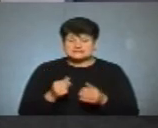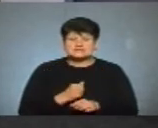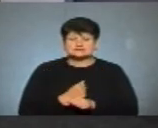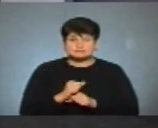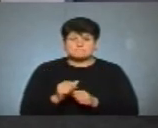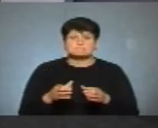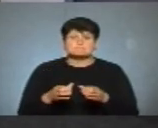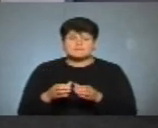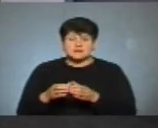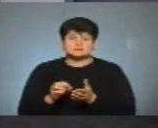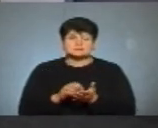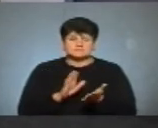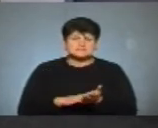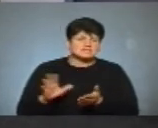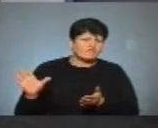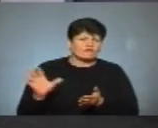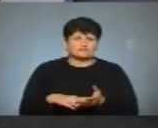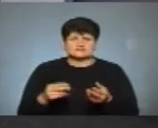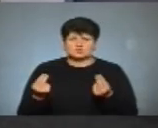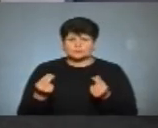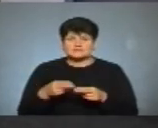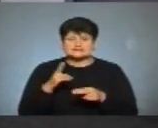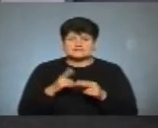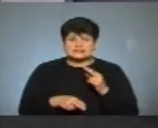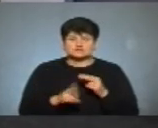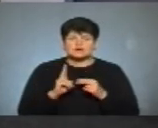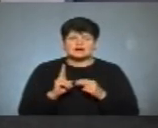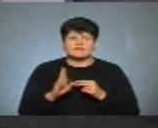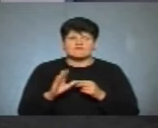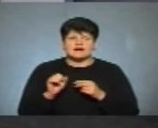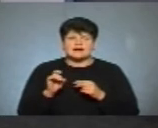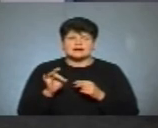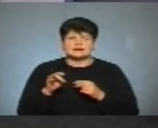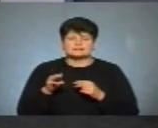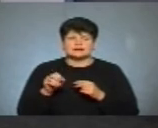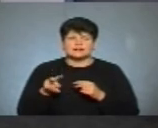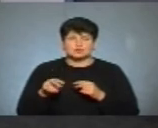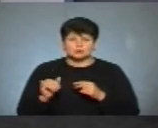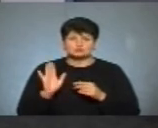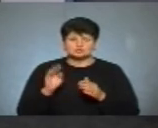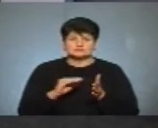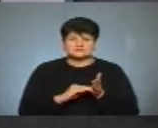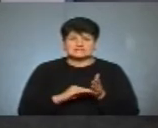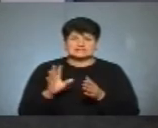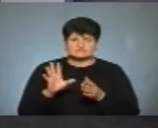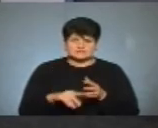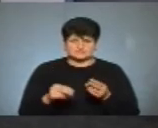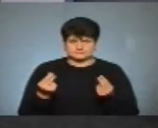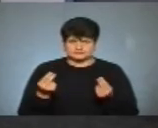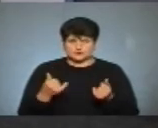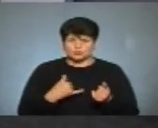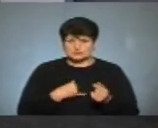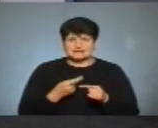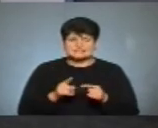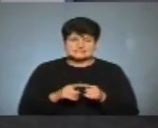партії декларувати всі надходження, тому при закінченні чергового кварталу на ЗК буде публікувати всі ці надходження. Тобто в нас